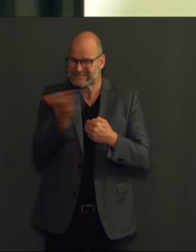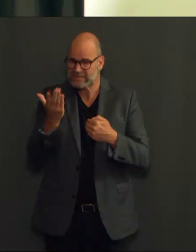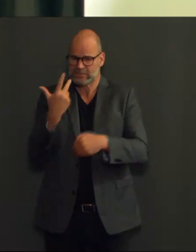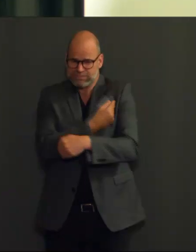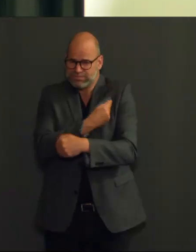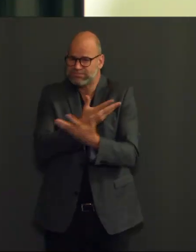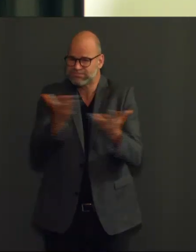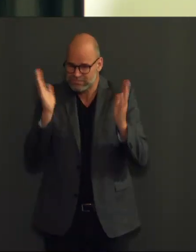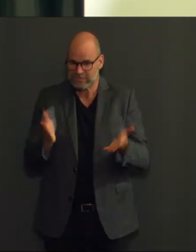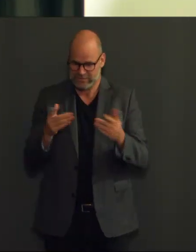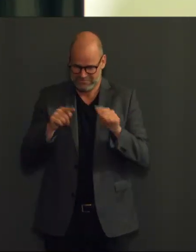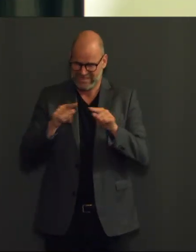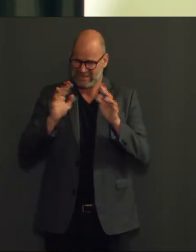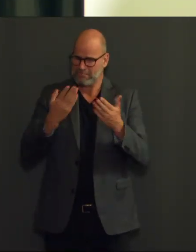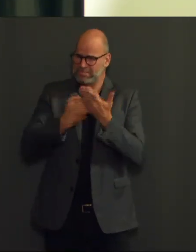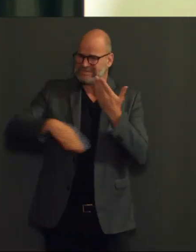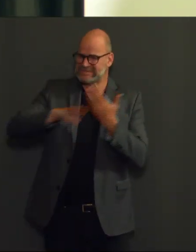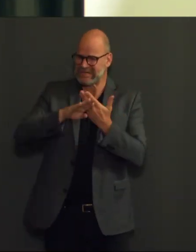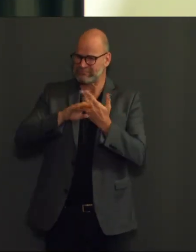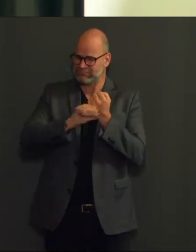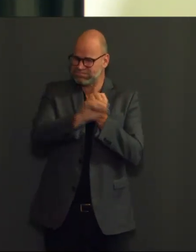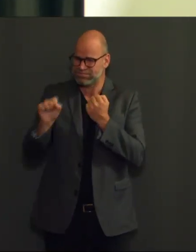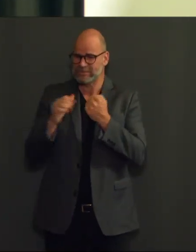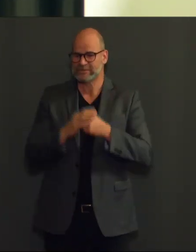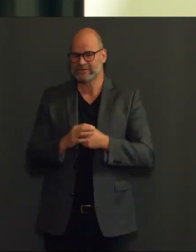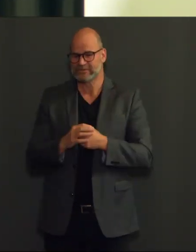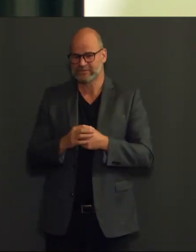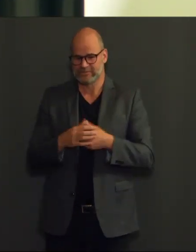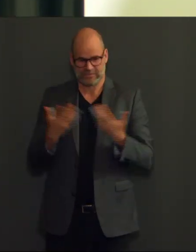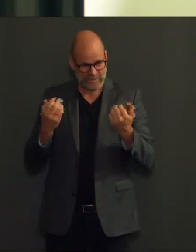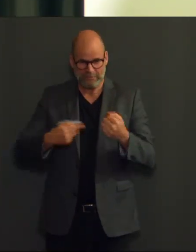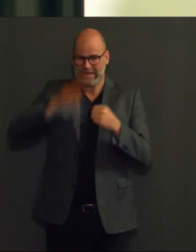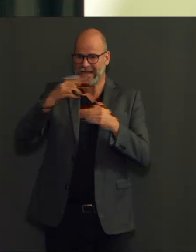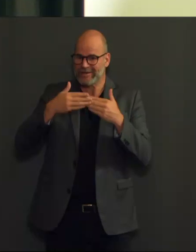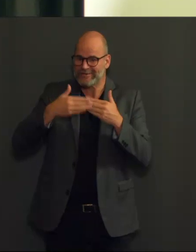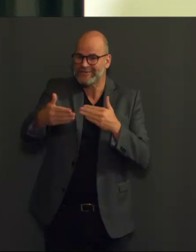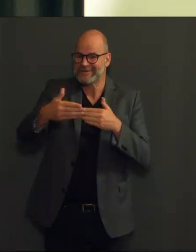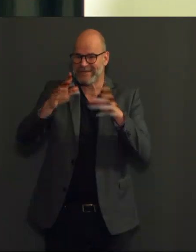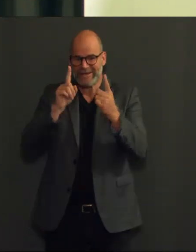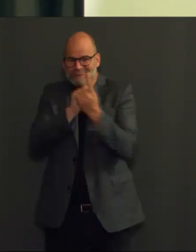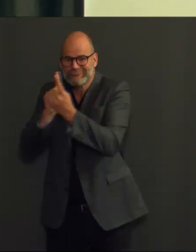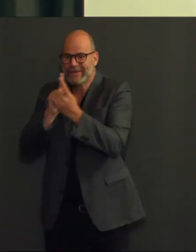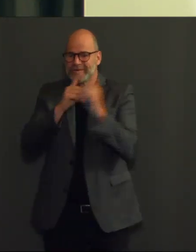opnieuw kunnen ontmoeten zonder regels en beperkingen. Ik dank u voor uw aandacht.